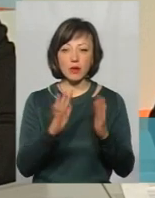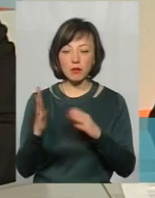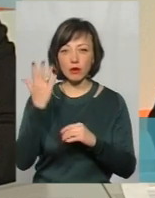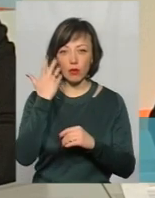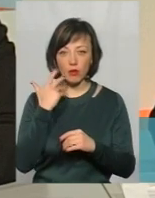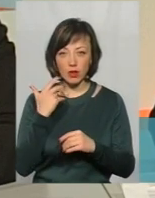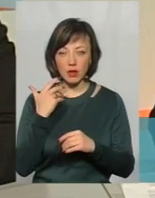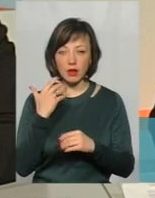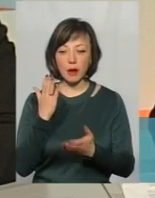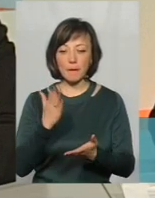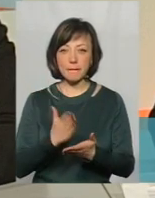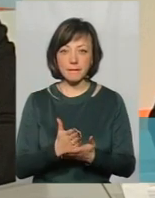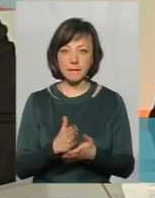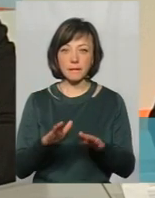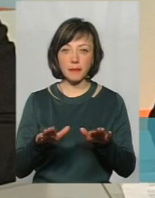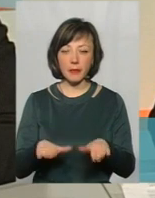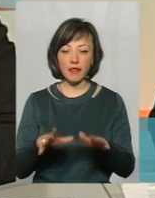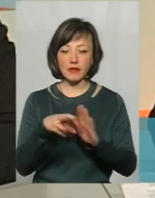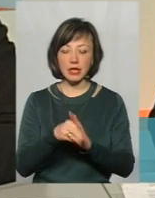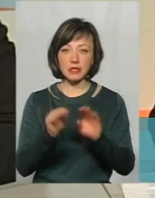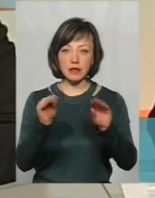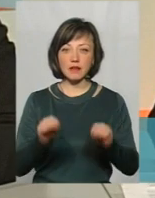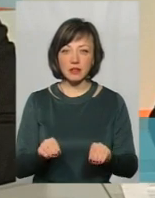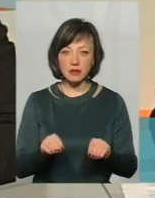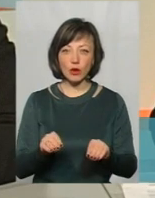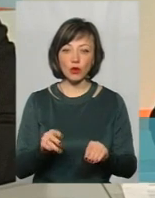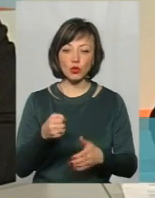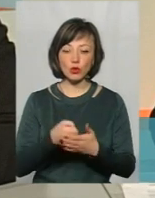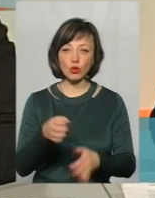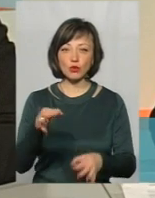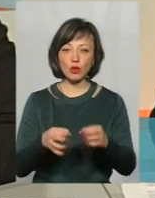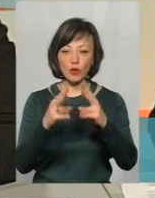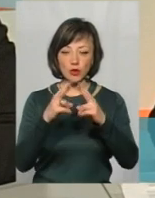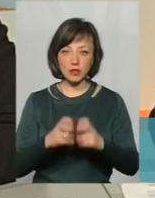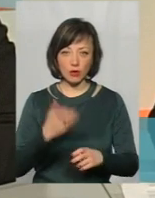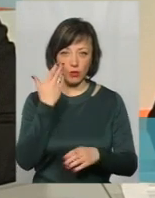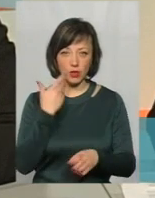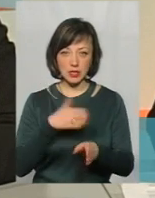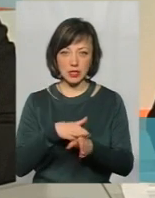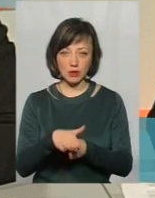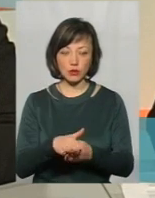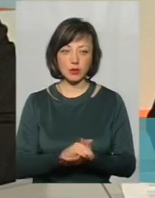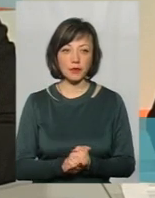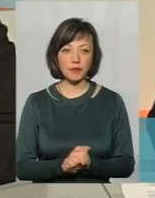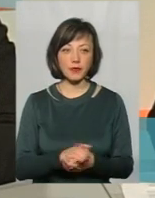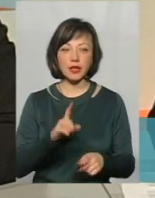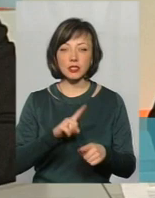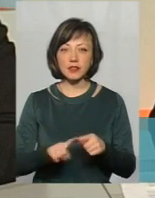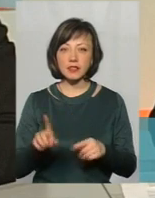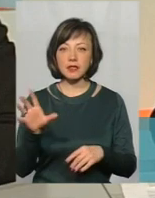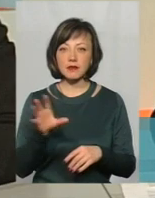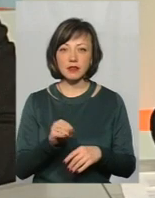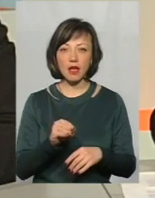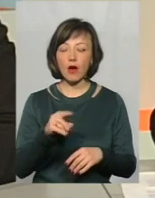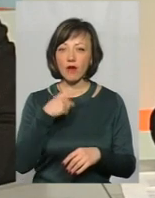коли має місце внесення відомостей до реєстру досудових розслідувань, коли здійснюється розслідування. Тобто, швидше за все, мова йде